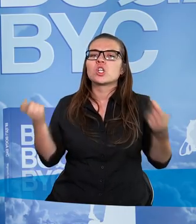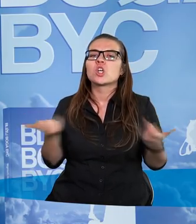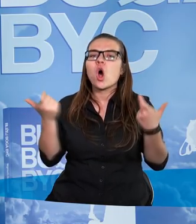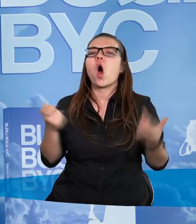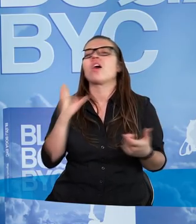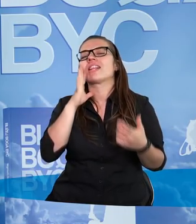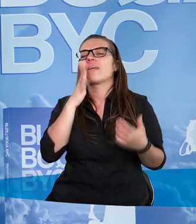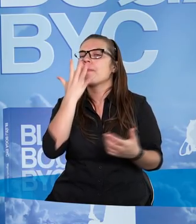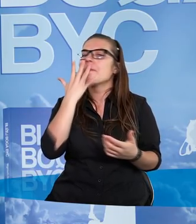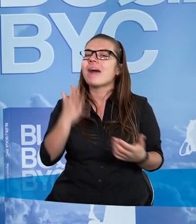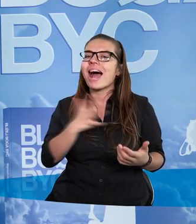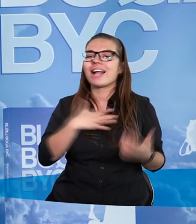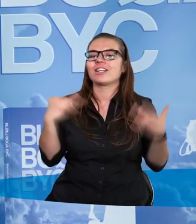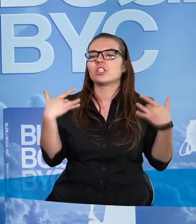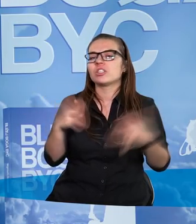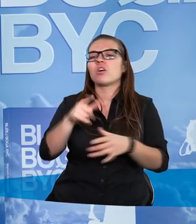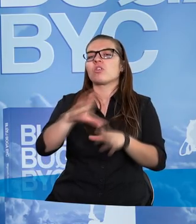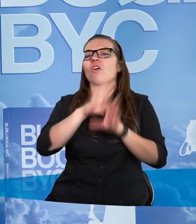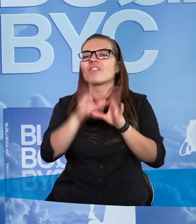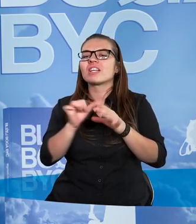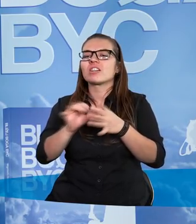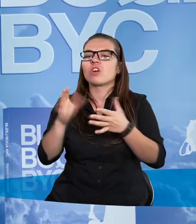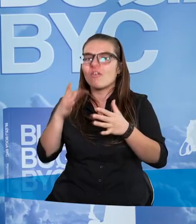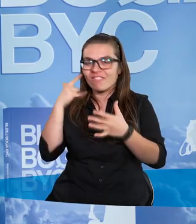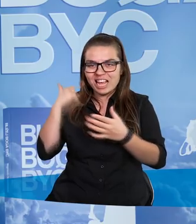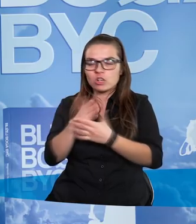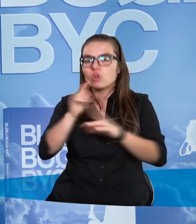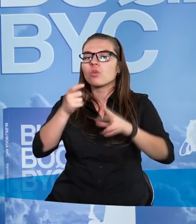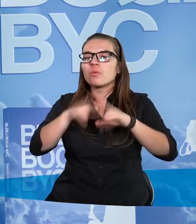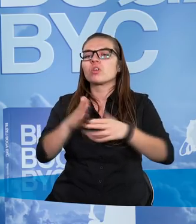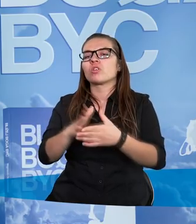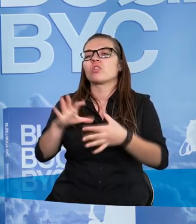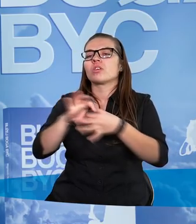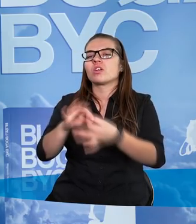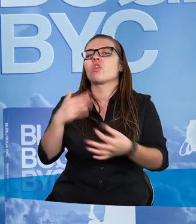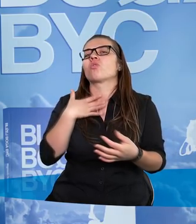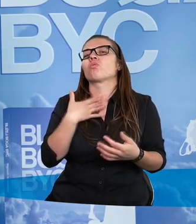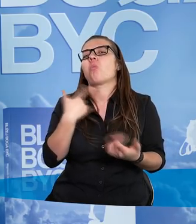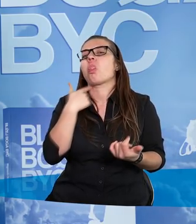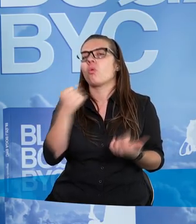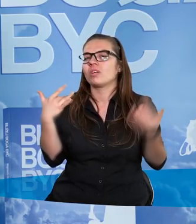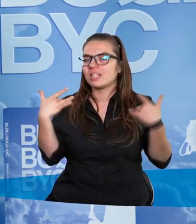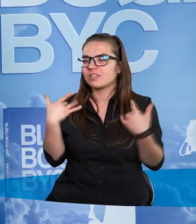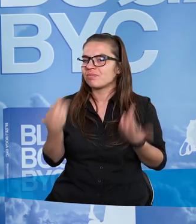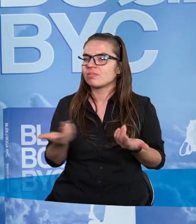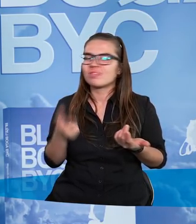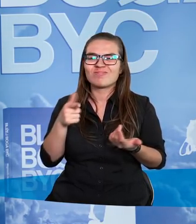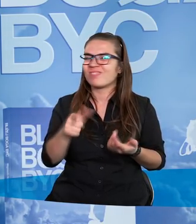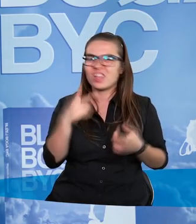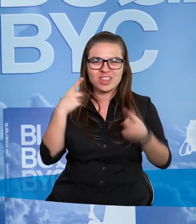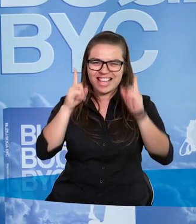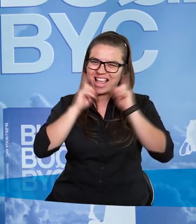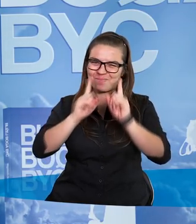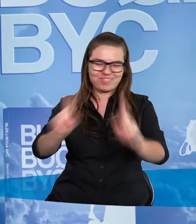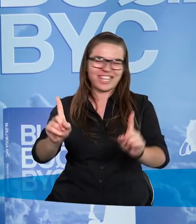realizowanie swoich pasji, bo wszystko, co zostaje wierzącemu, to nudne życie. I to jest właśnie mit.